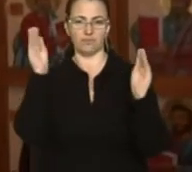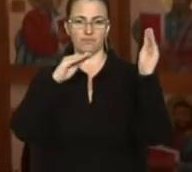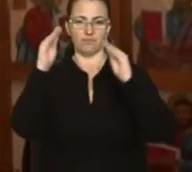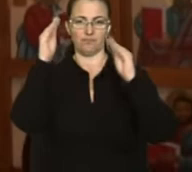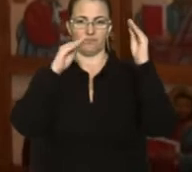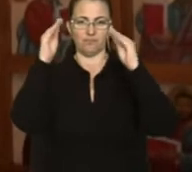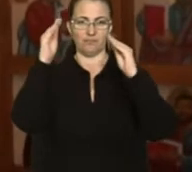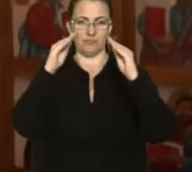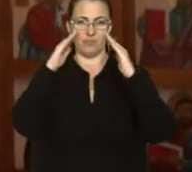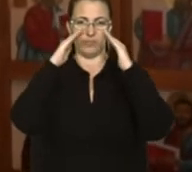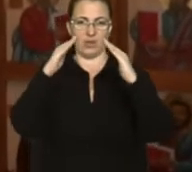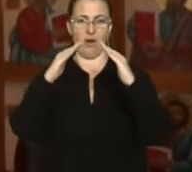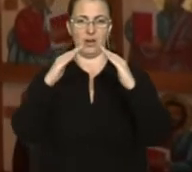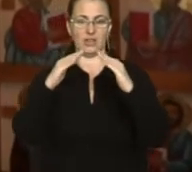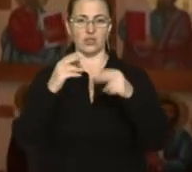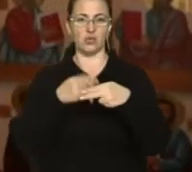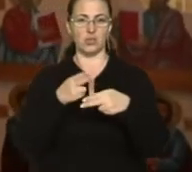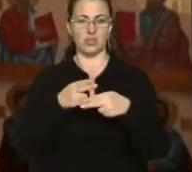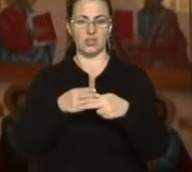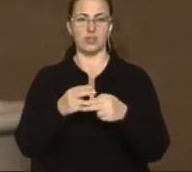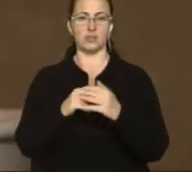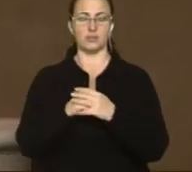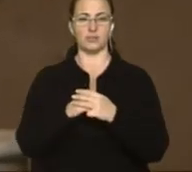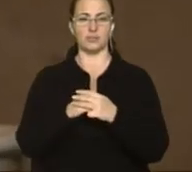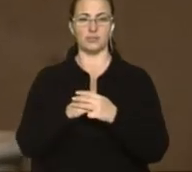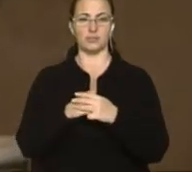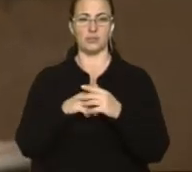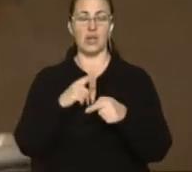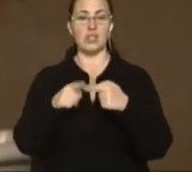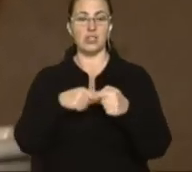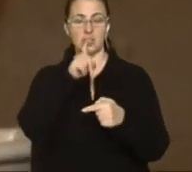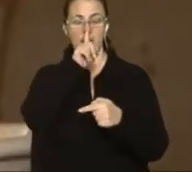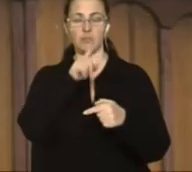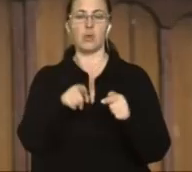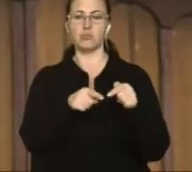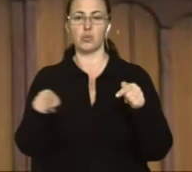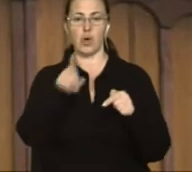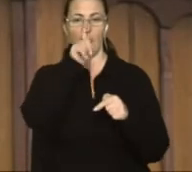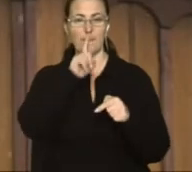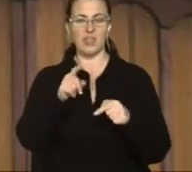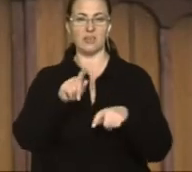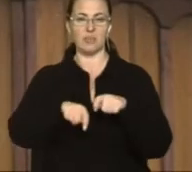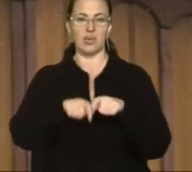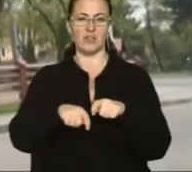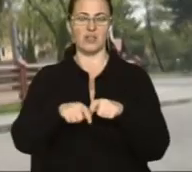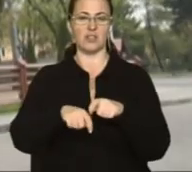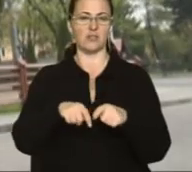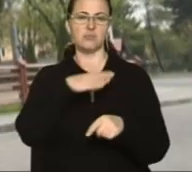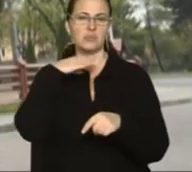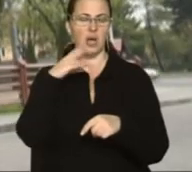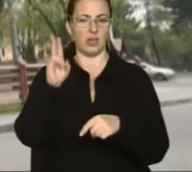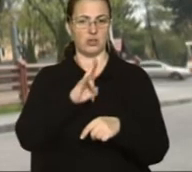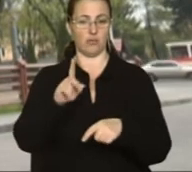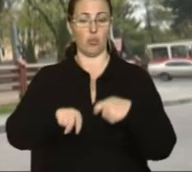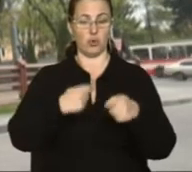цього храму. За місяць рятувальники перевірили 2057 церков, порушення виявили у